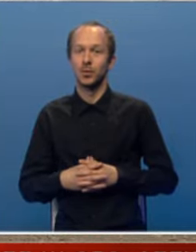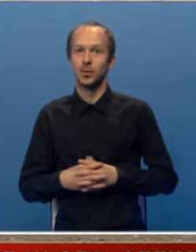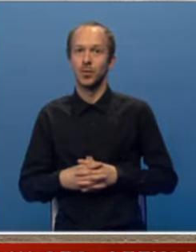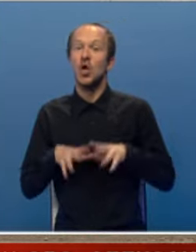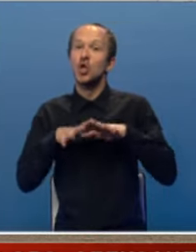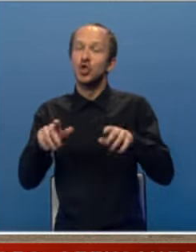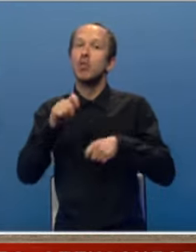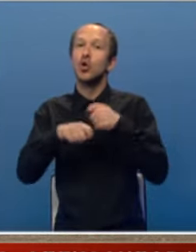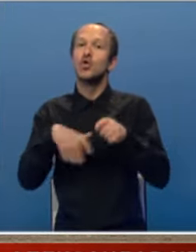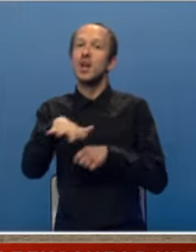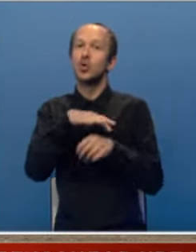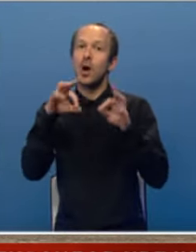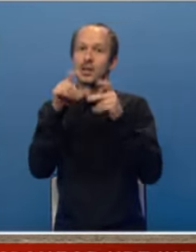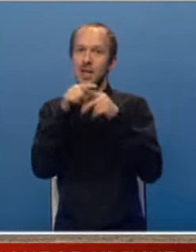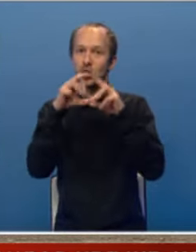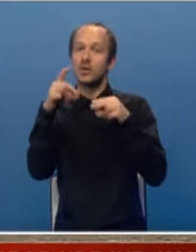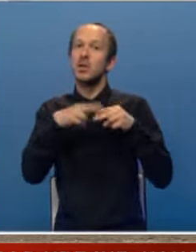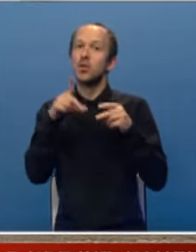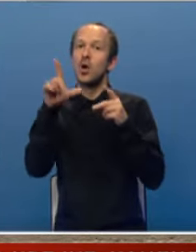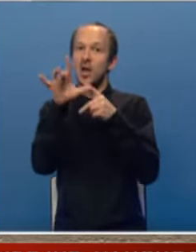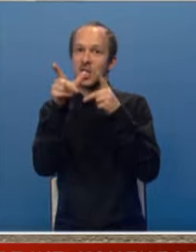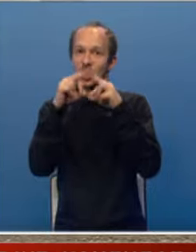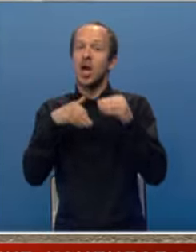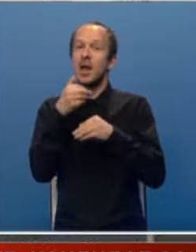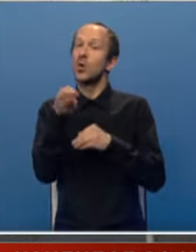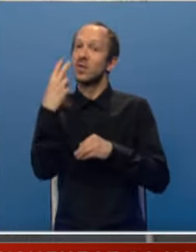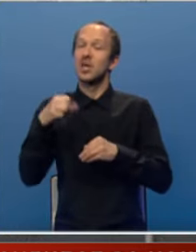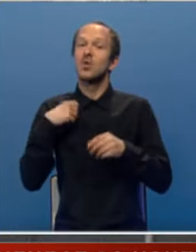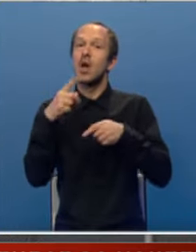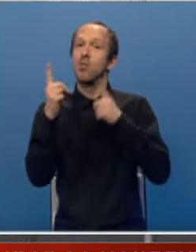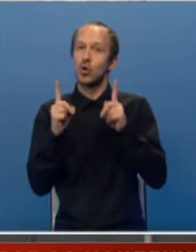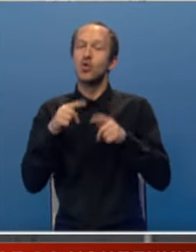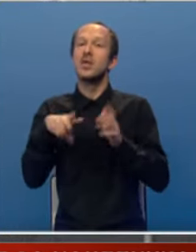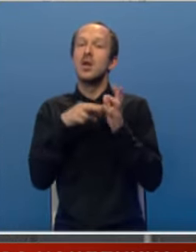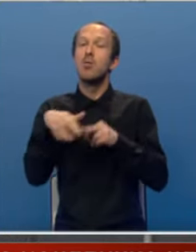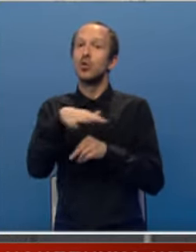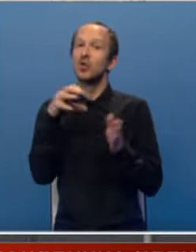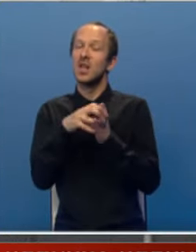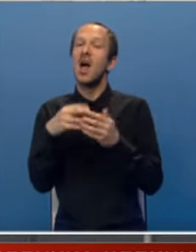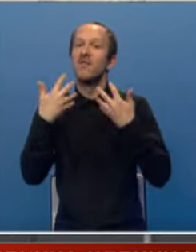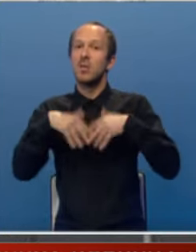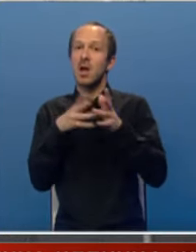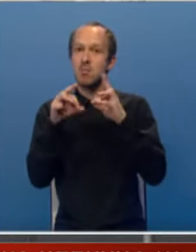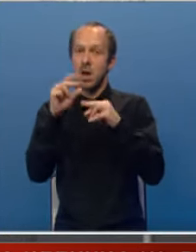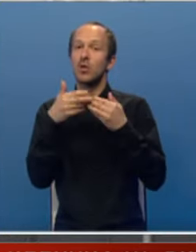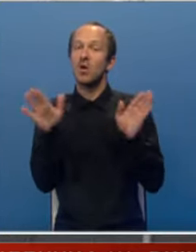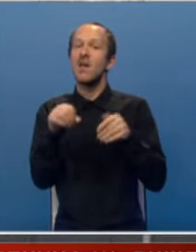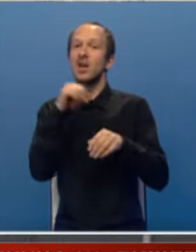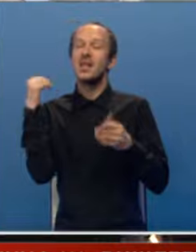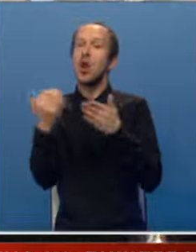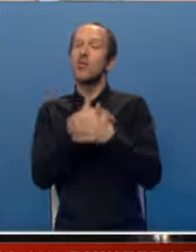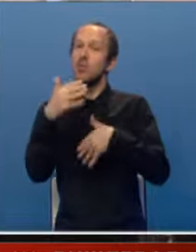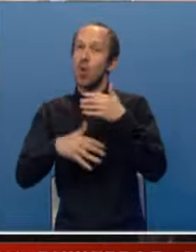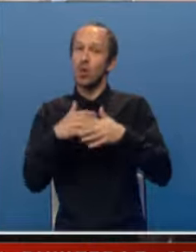Širi se poslovna zona u Aleksandrovcu na doma Klaktaša. Nakon 20 godina poslovanja na području ovog grada, fabrika Male otvorila je vrata novih